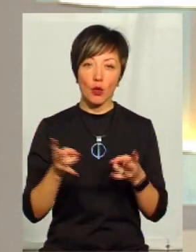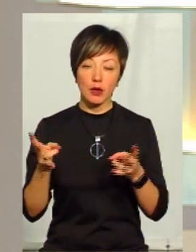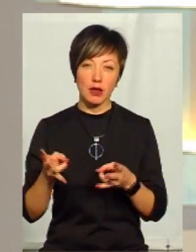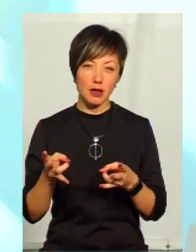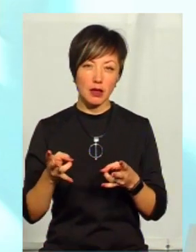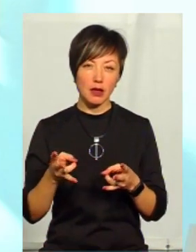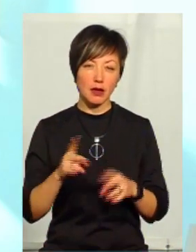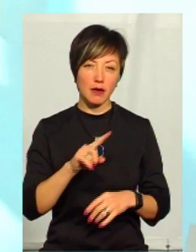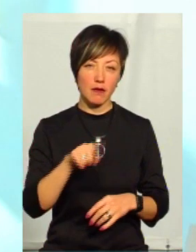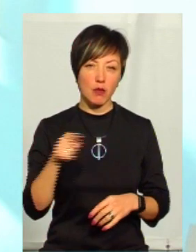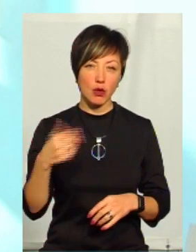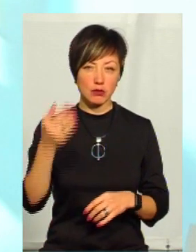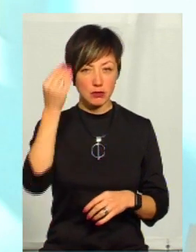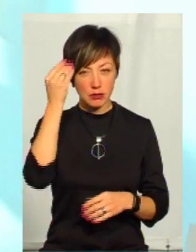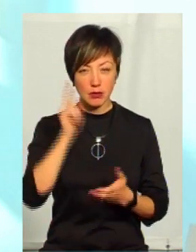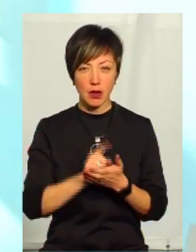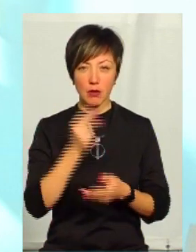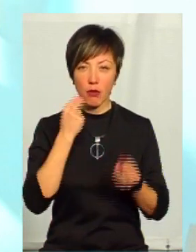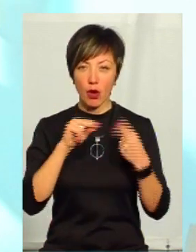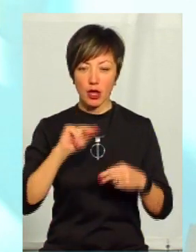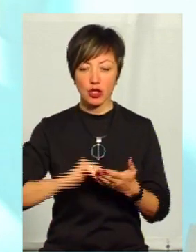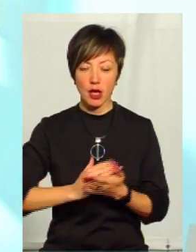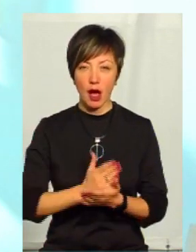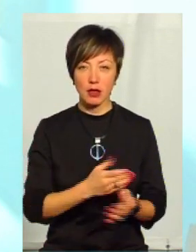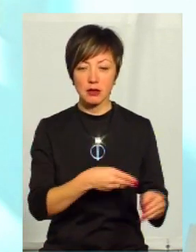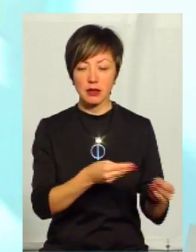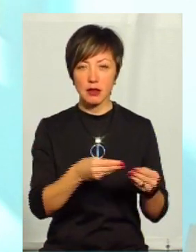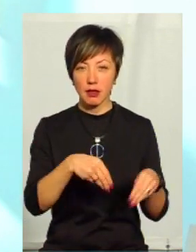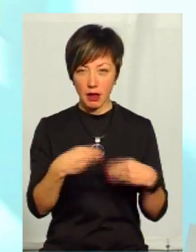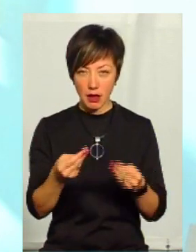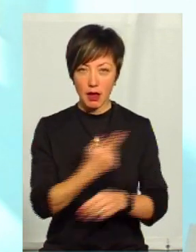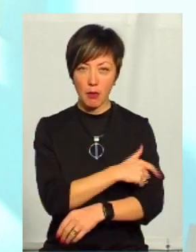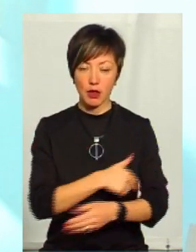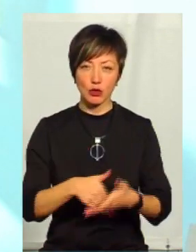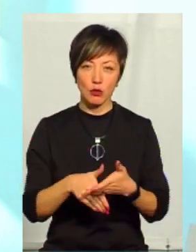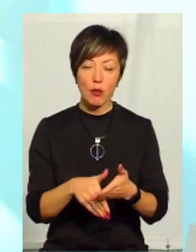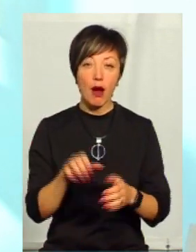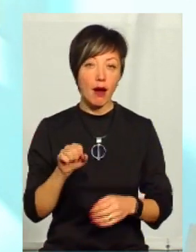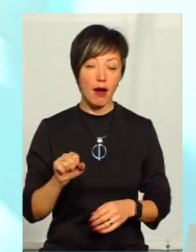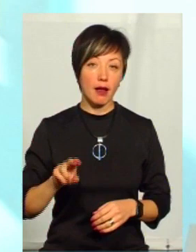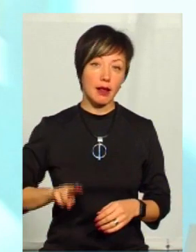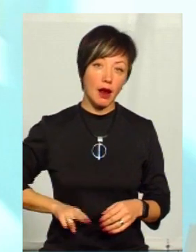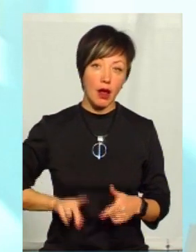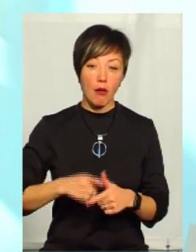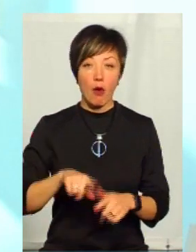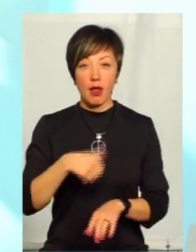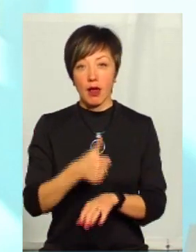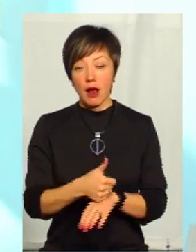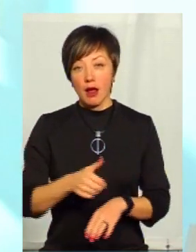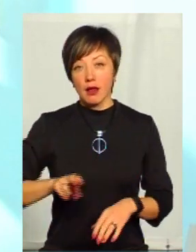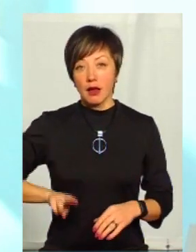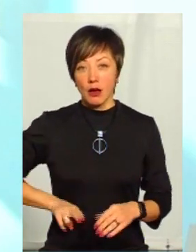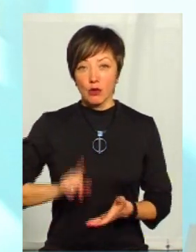вимоги, які, на його думку, мали би покращити якість надання медичної допомоги, а директор або генеральний директор